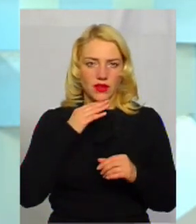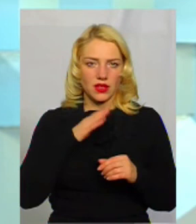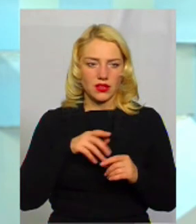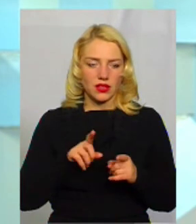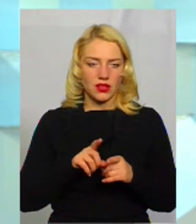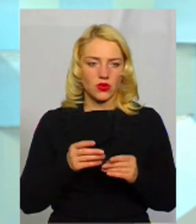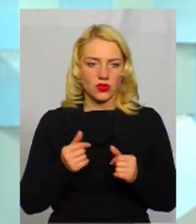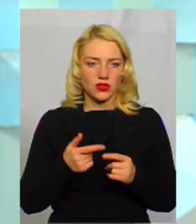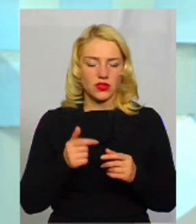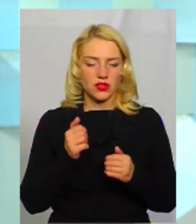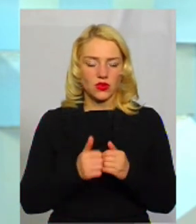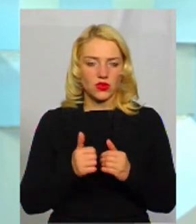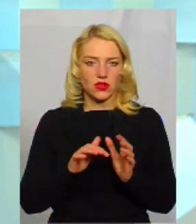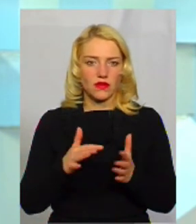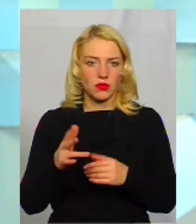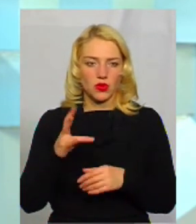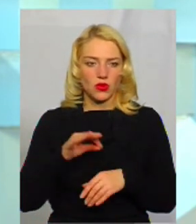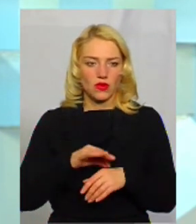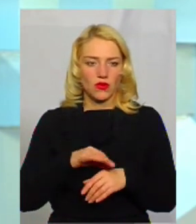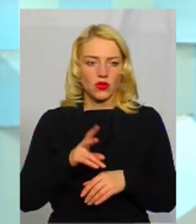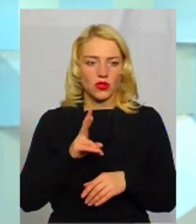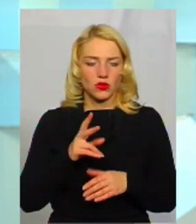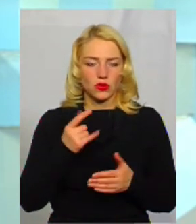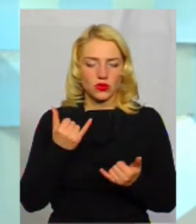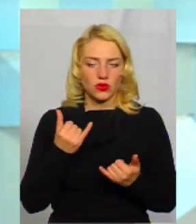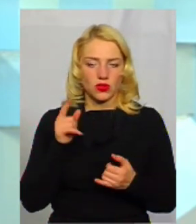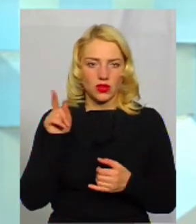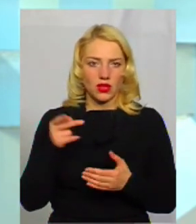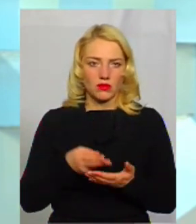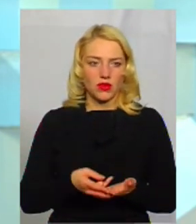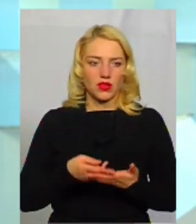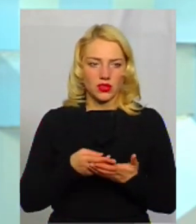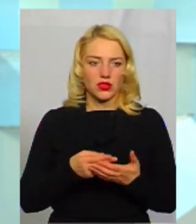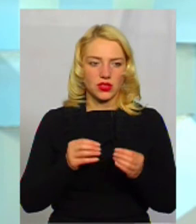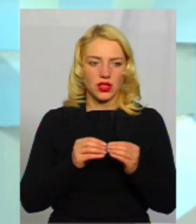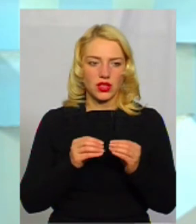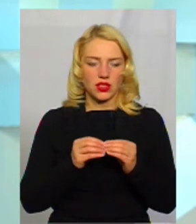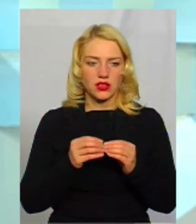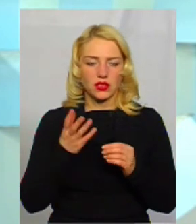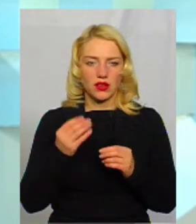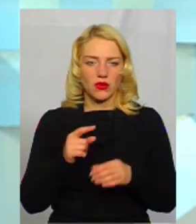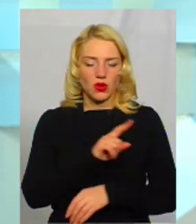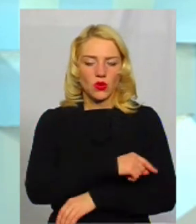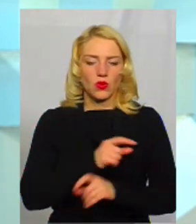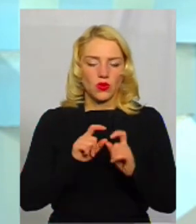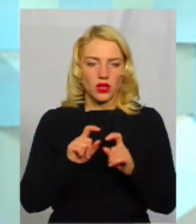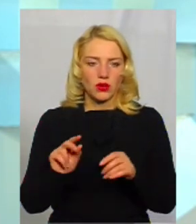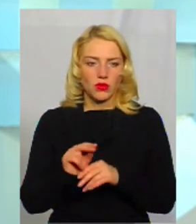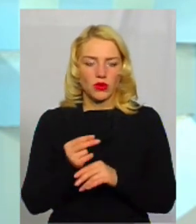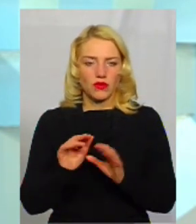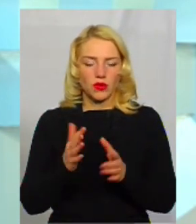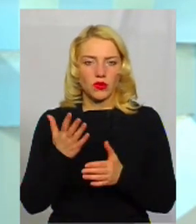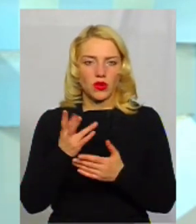але це за кожний випадок. Але хворі, які сьогодні лежать там 7-10 днів в лікарні, пролікований випадок,